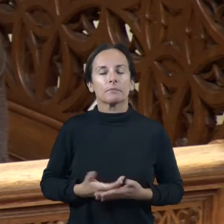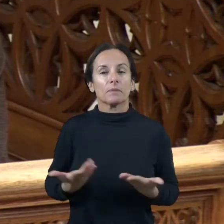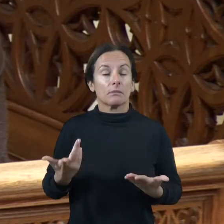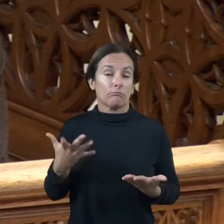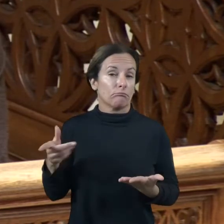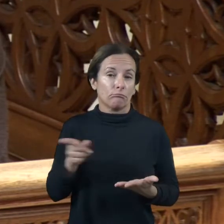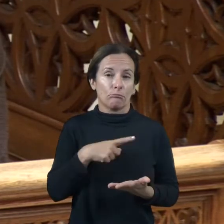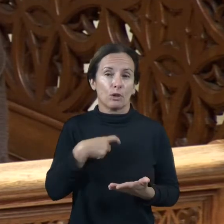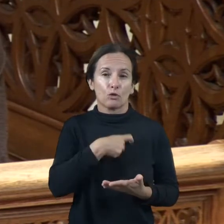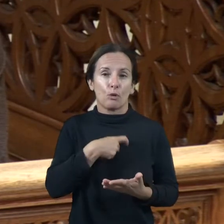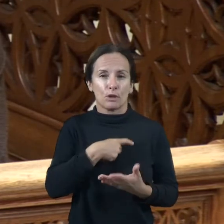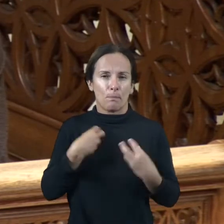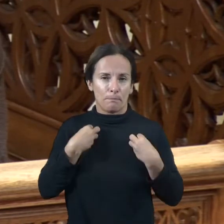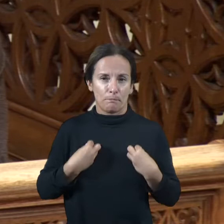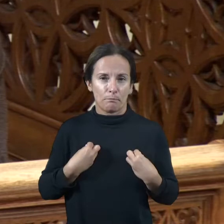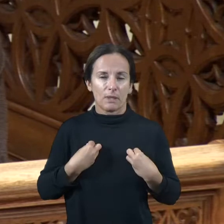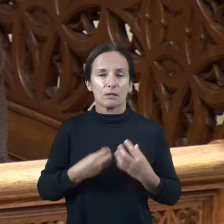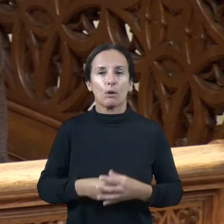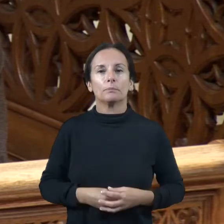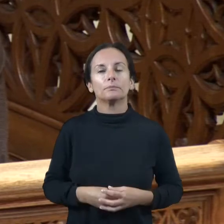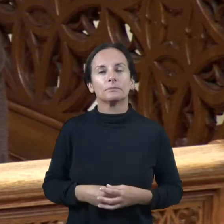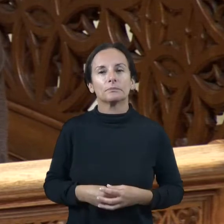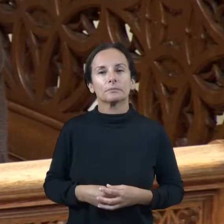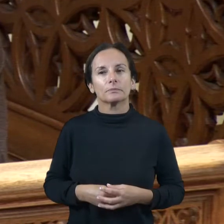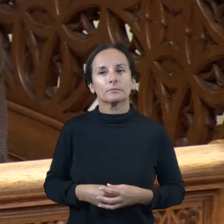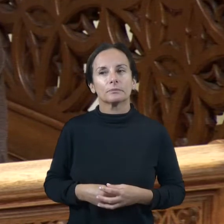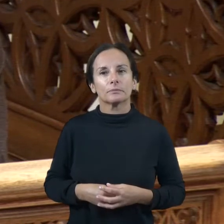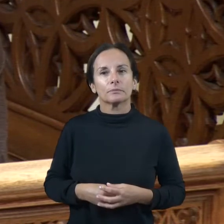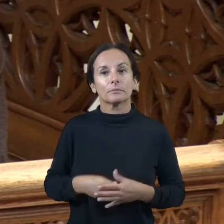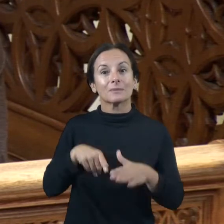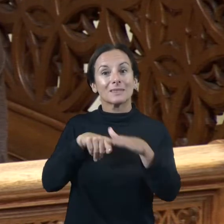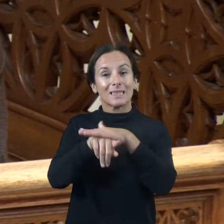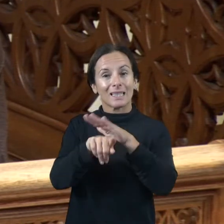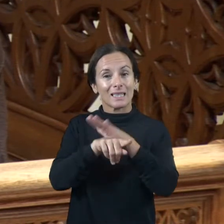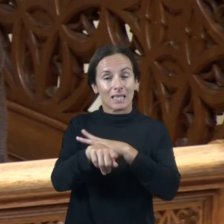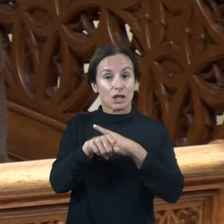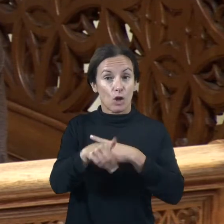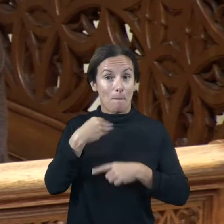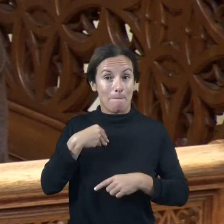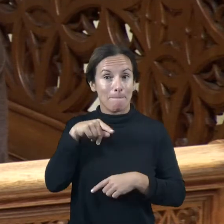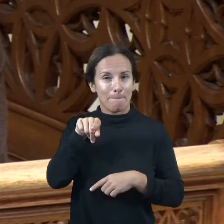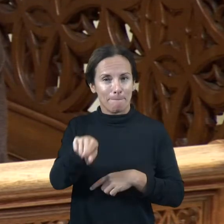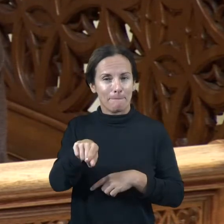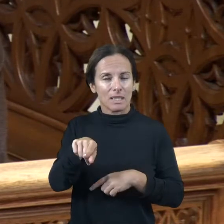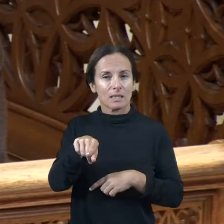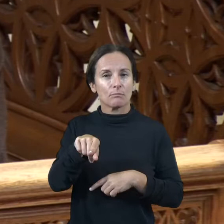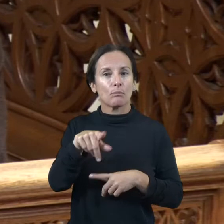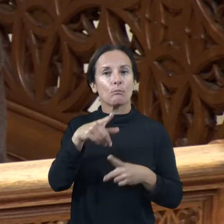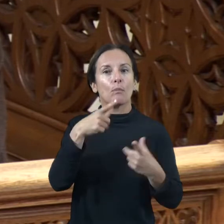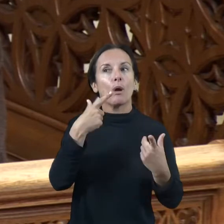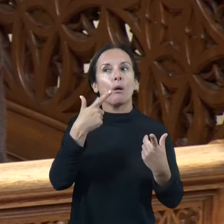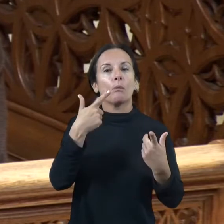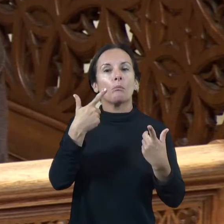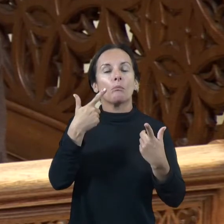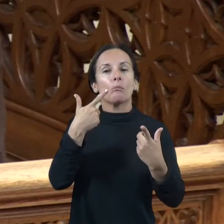comissions donar la compta a la presidència del COESME de la gestió derivada de la representació del COESME que hi hagi delegat per